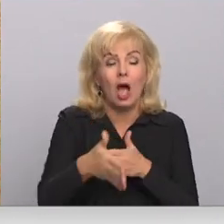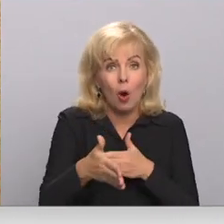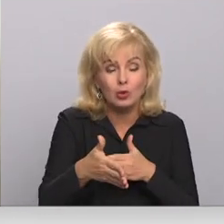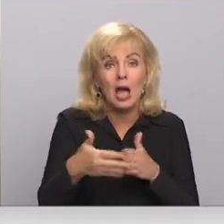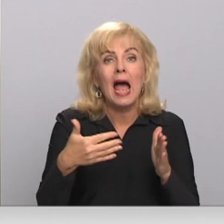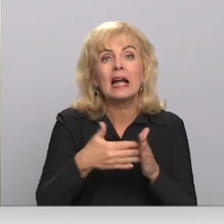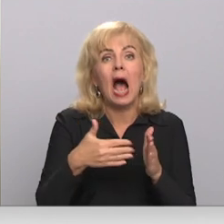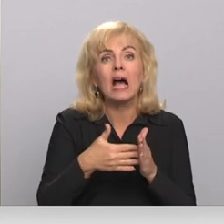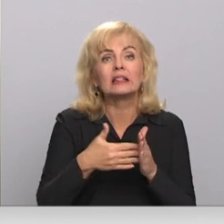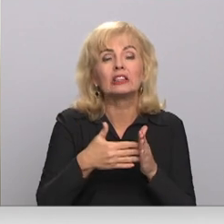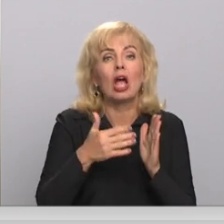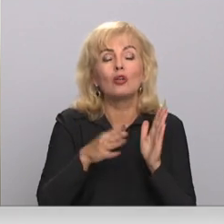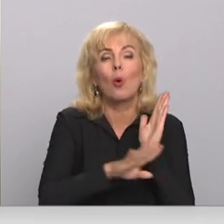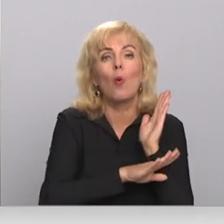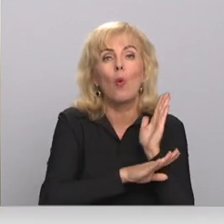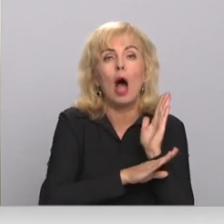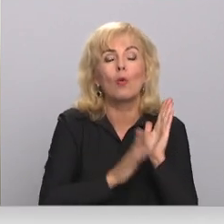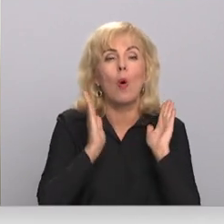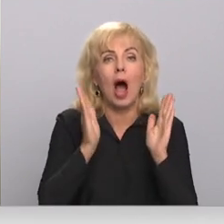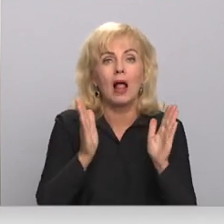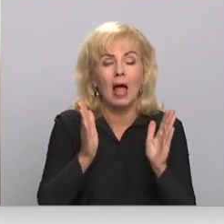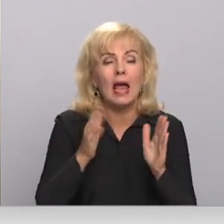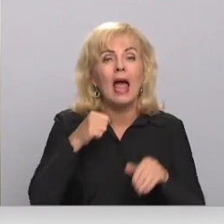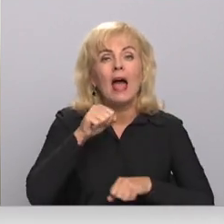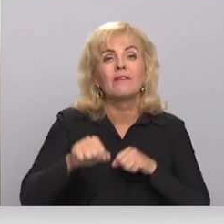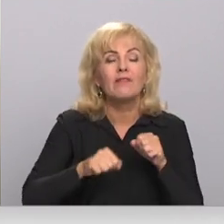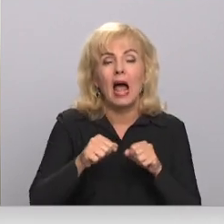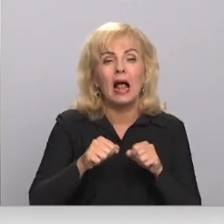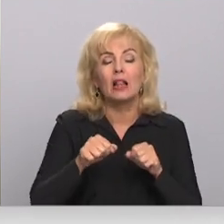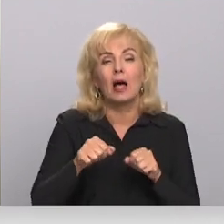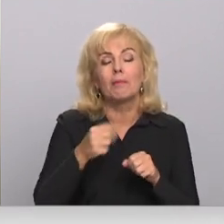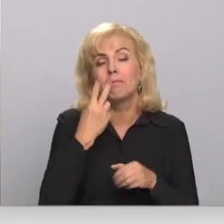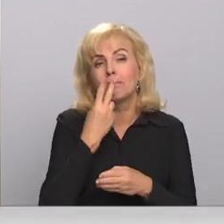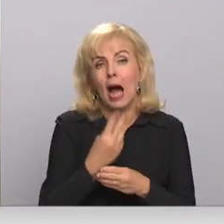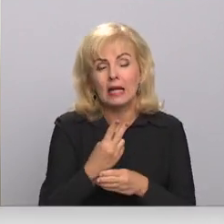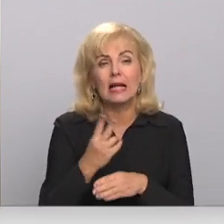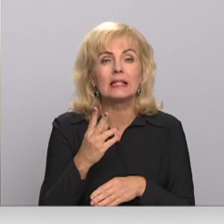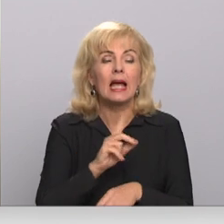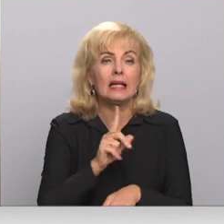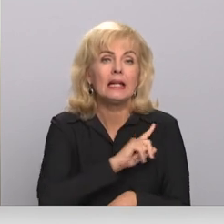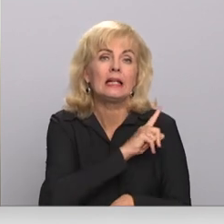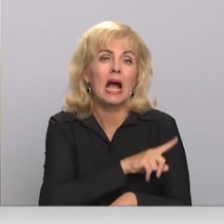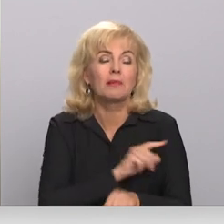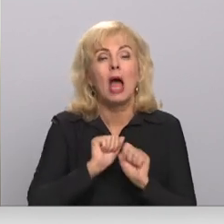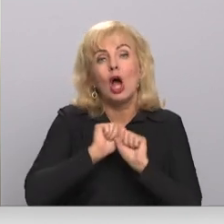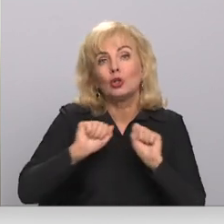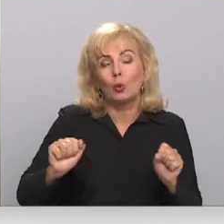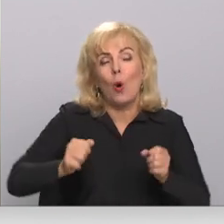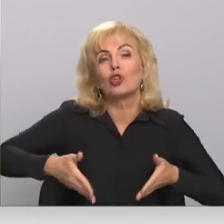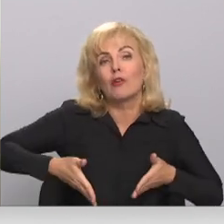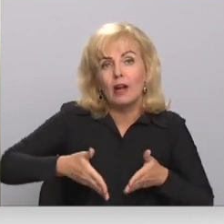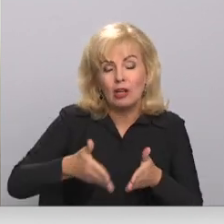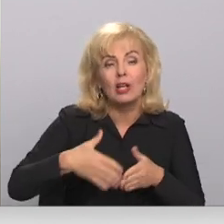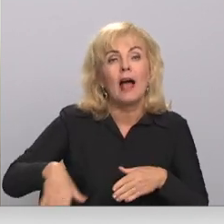aleju. Vēloceliņa izvietojums ir paredzētas, lai paredzētu pēc iespējas drošāku telpu visiem